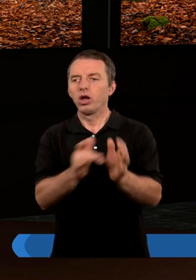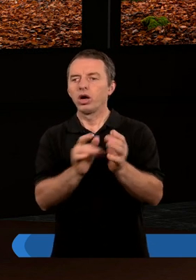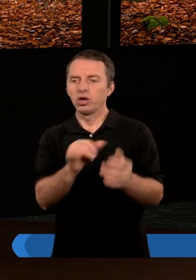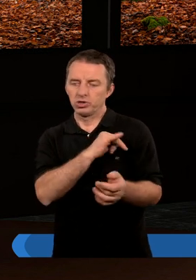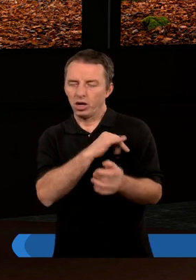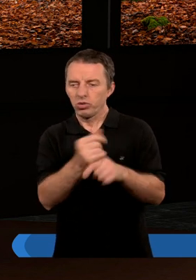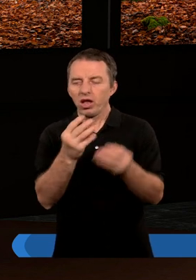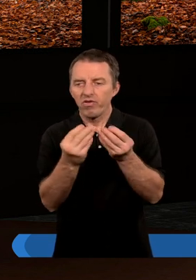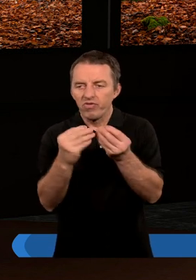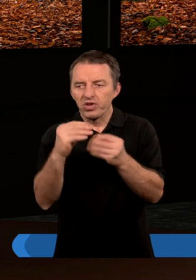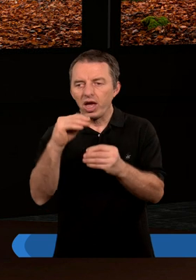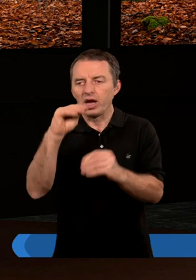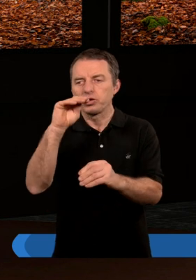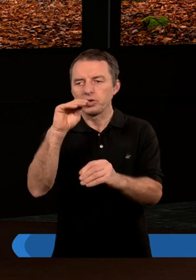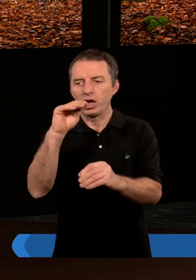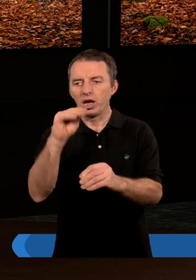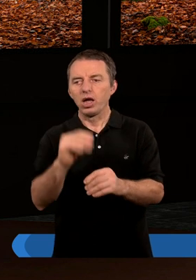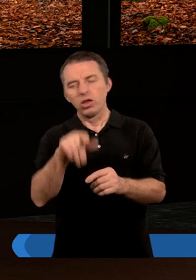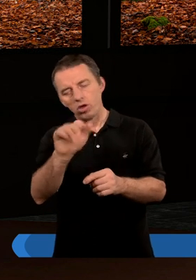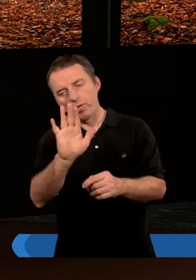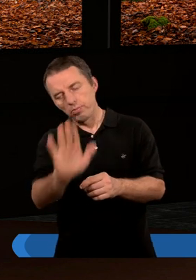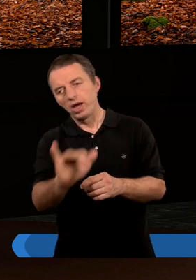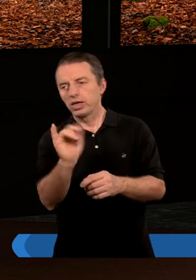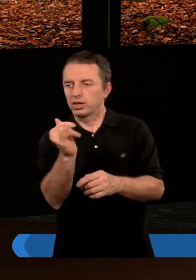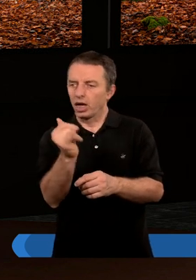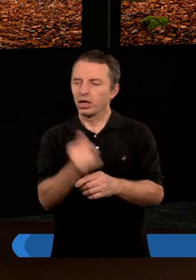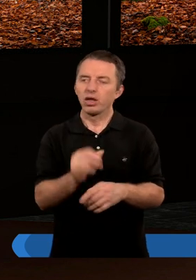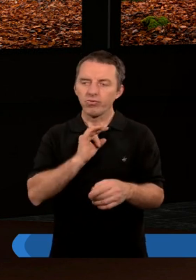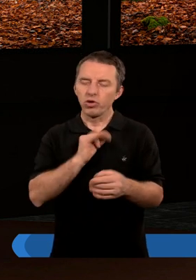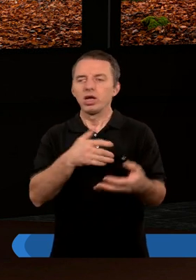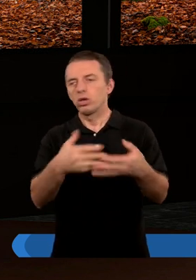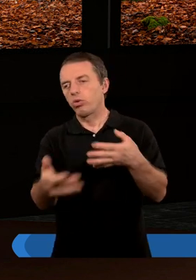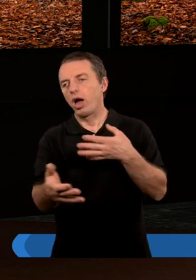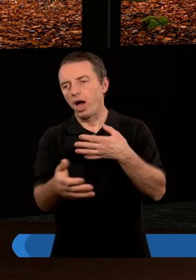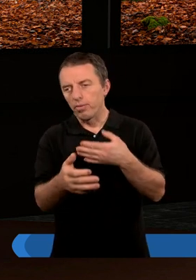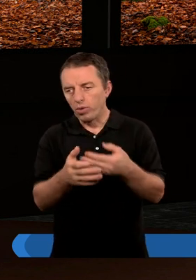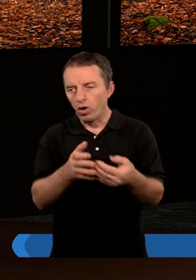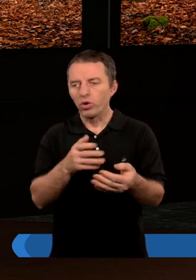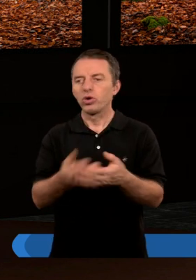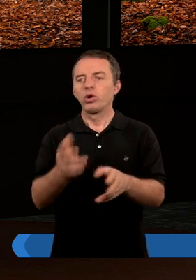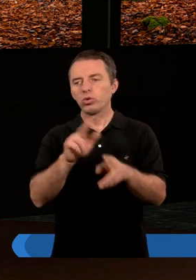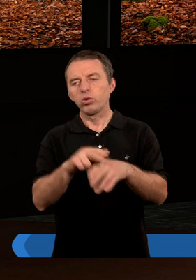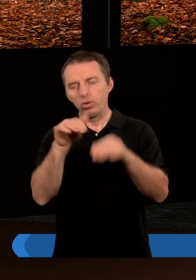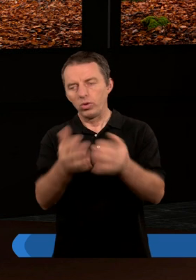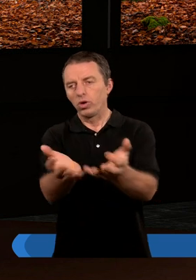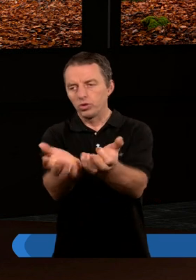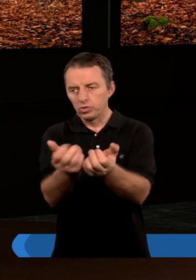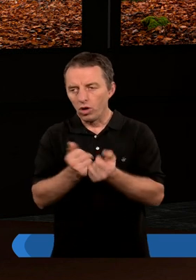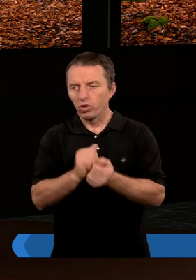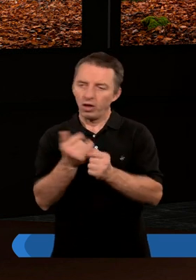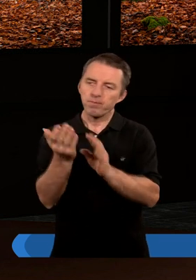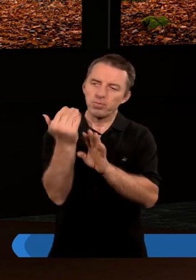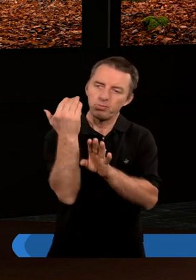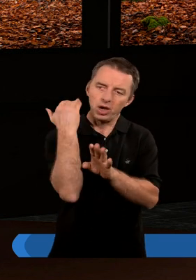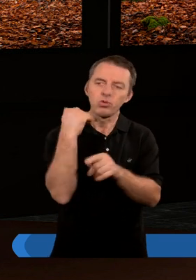grzechu jest większa, prawda? Każdy z nas ma jakieś tam swoje słabości, które za nim się mogą ciągnąć, jeszcze z